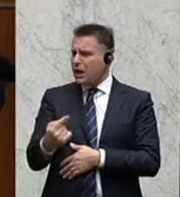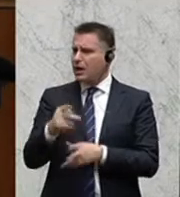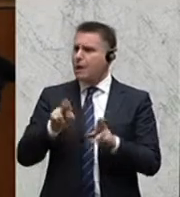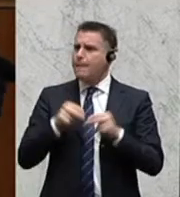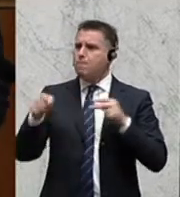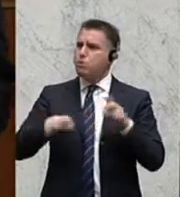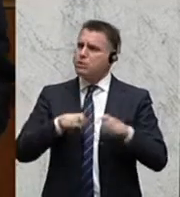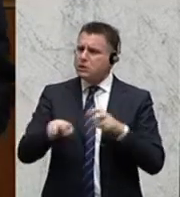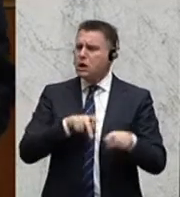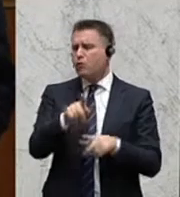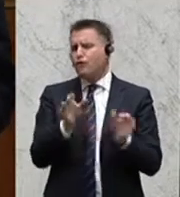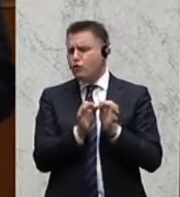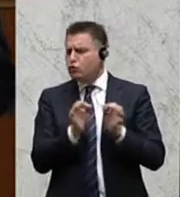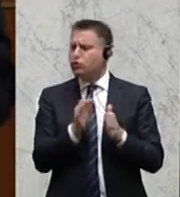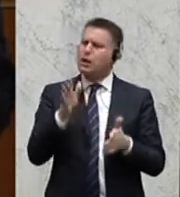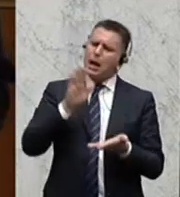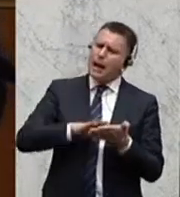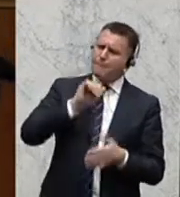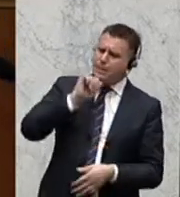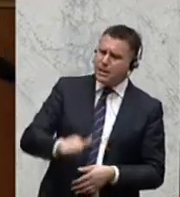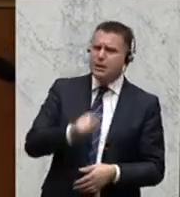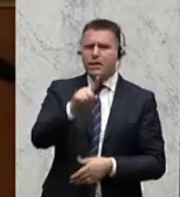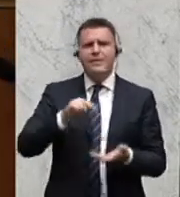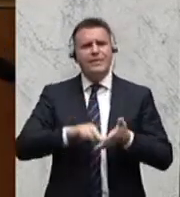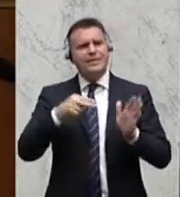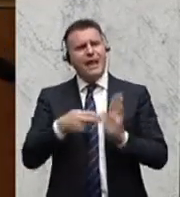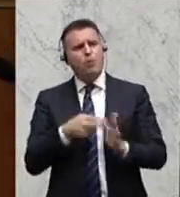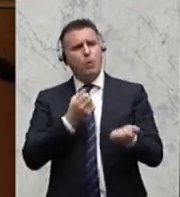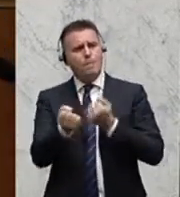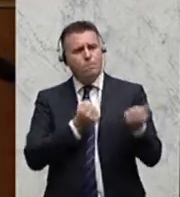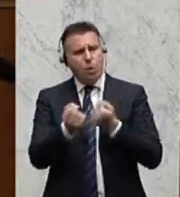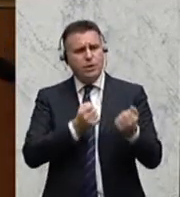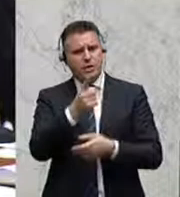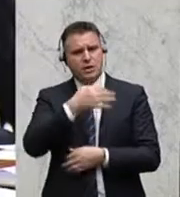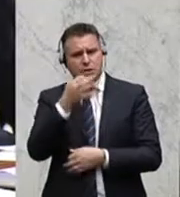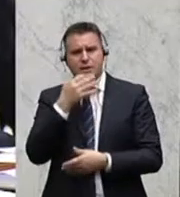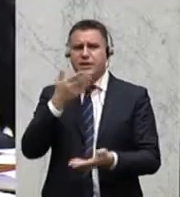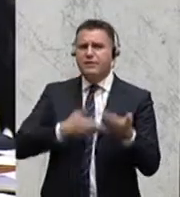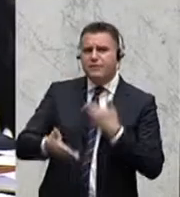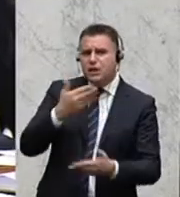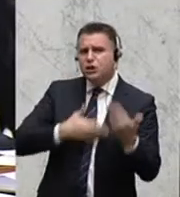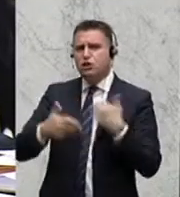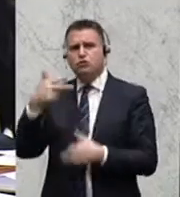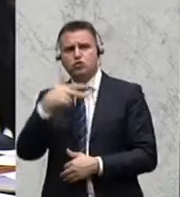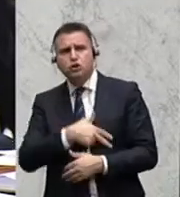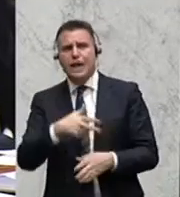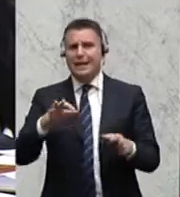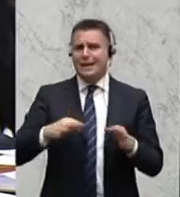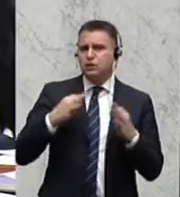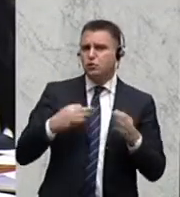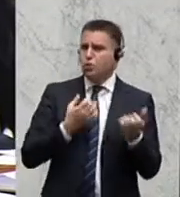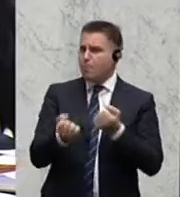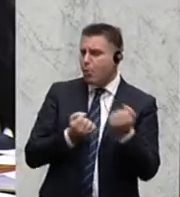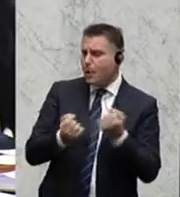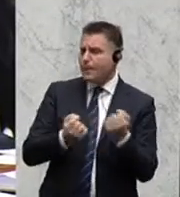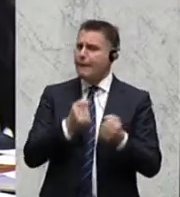in der Bundesregierung funktioniert, was nicht funktioniert. Sie haben den Bereich der Technologiepolitik angesprochen, Wirtschaftspolitik, Sozialpolitik, Gesundheitspolitik. Für all